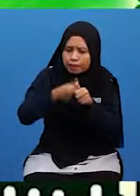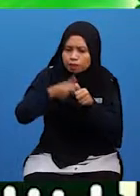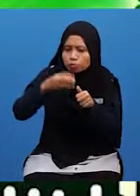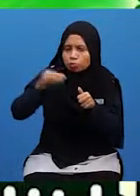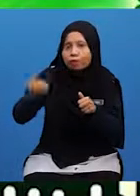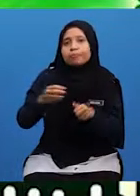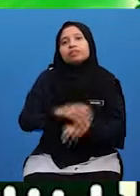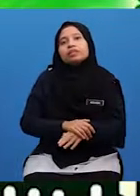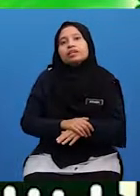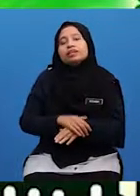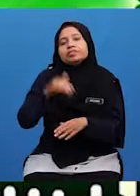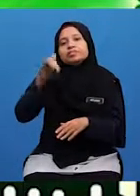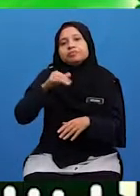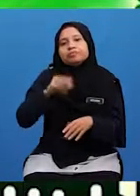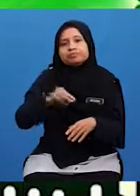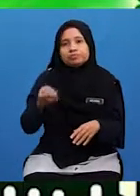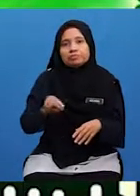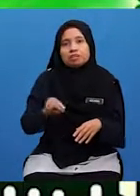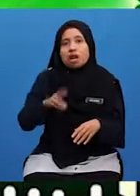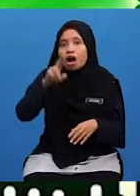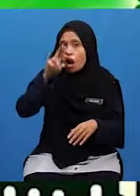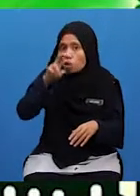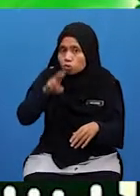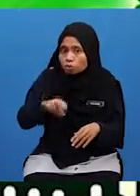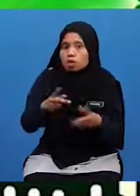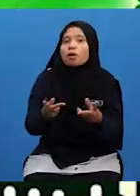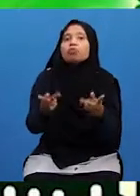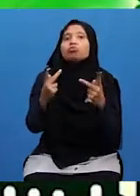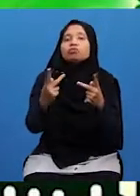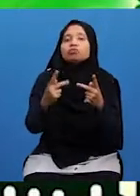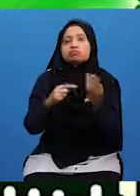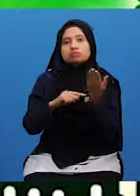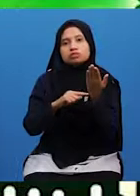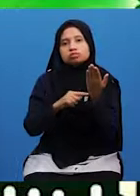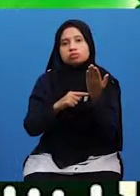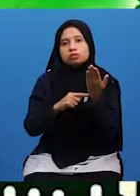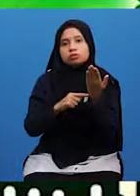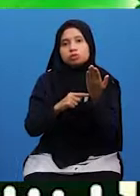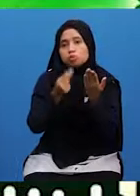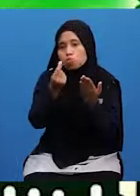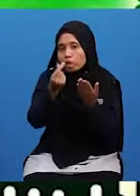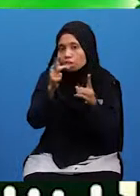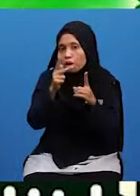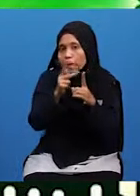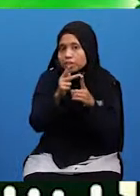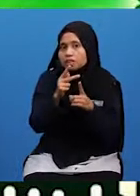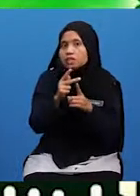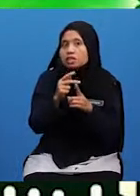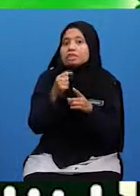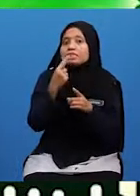Ya murid-murid Haruslah memulangkan Kembali Dompet tersebut Kepada